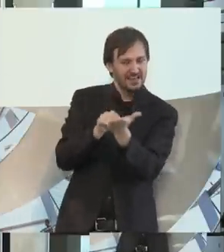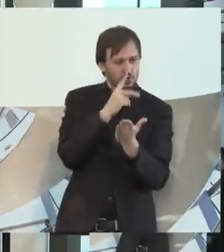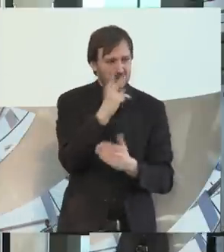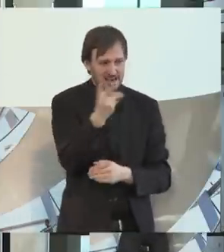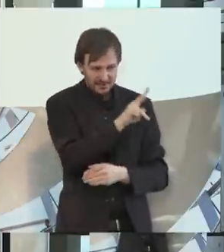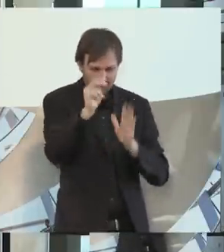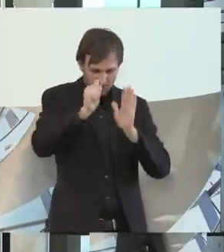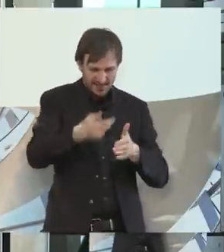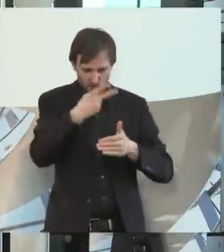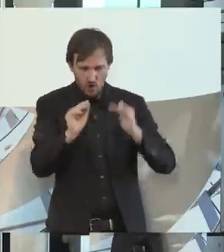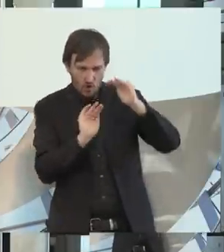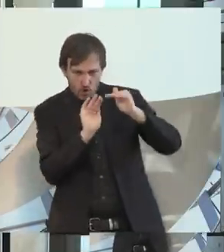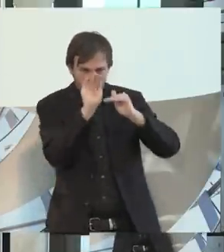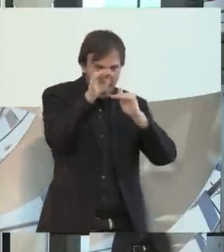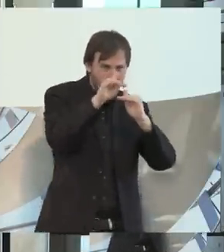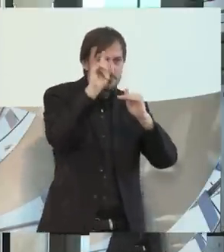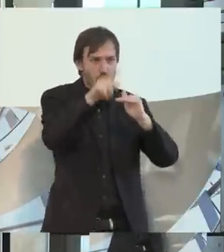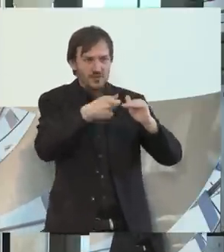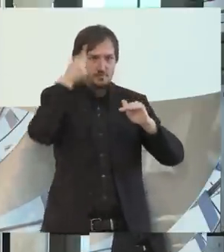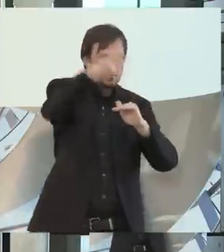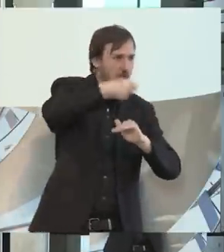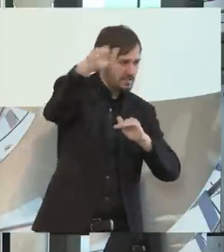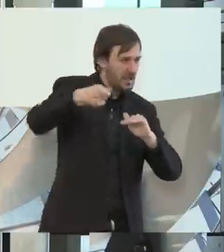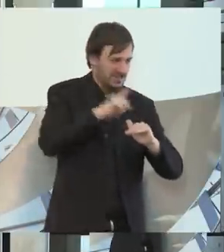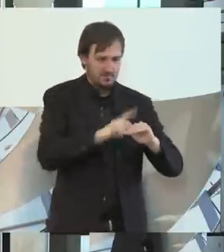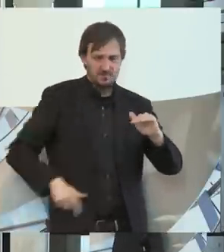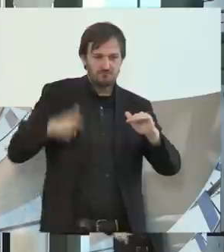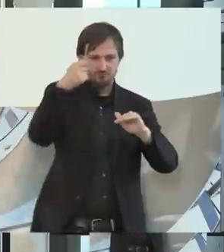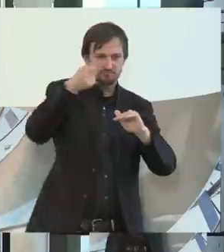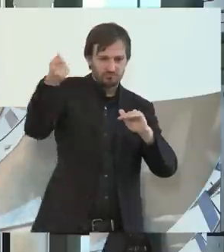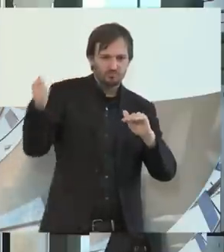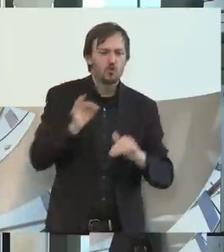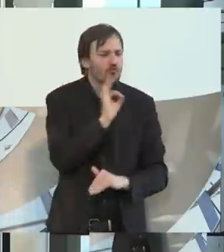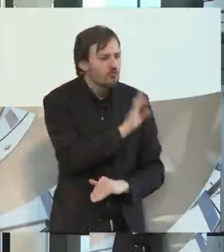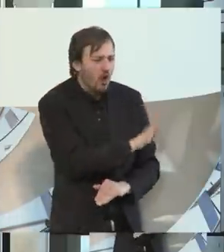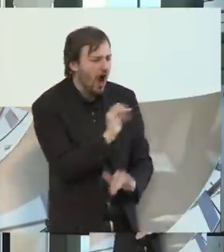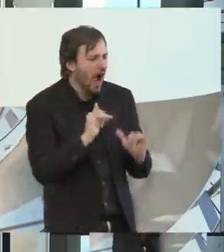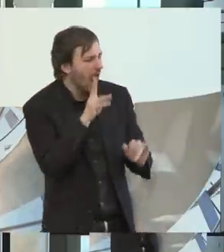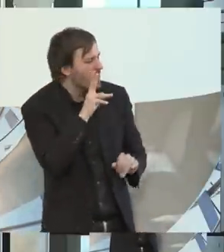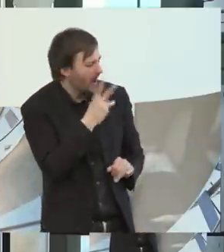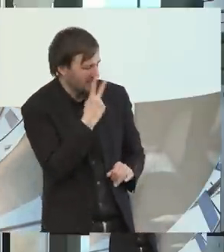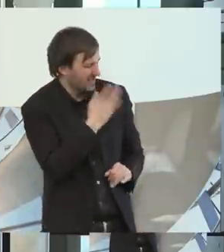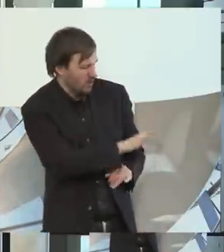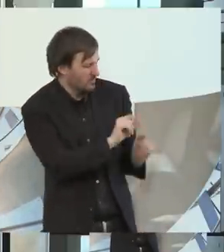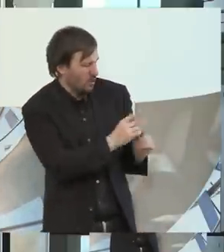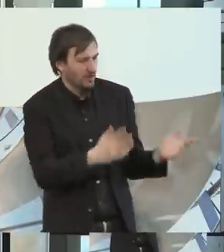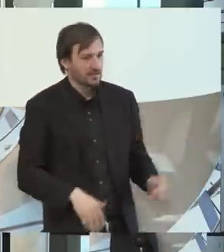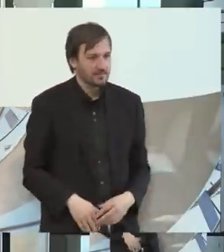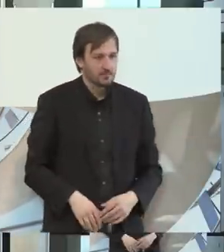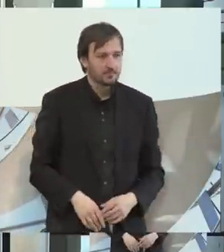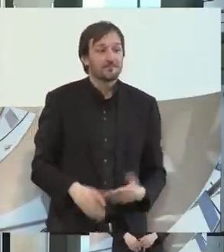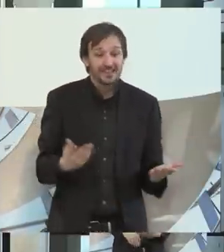.600 einsetzen muss, ist ja eines der größten Ärgernisse. Was bedeutet das für Sie im Alltag? Das bedeutet für mich im Alltag, dass ich eigentlich,